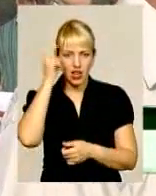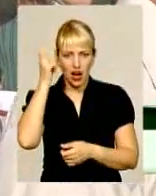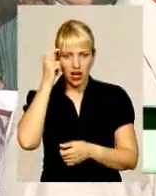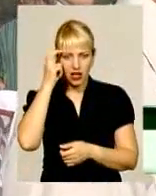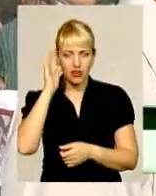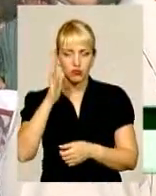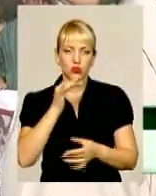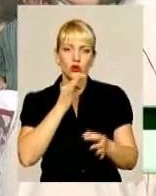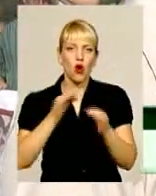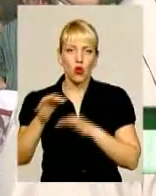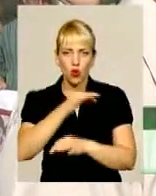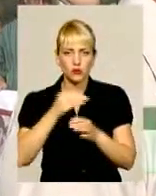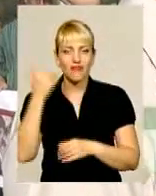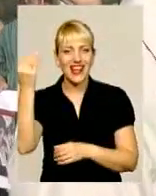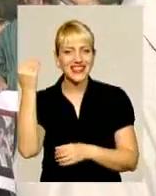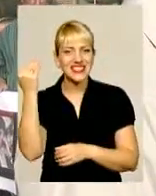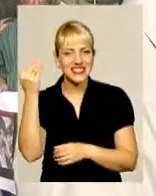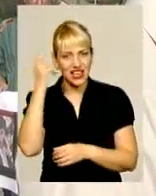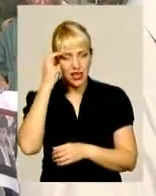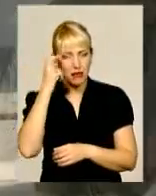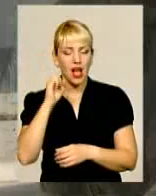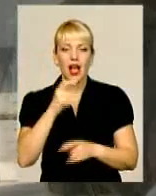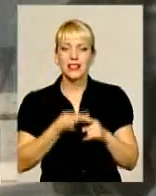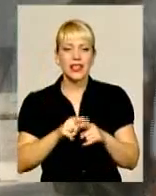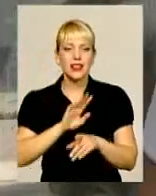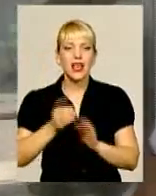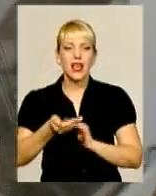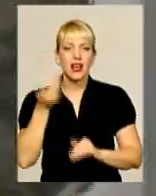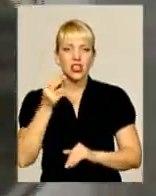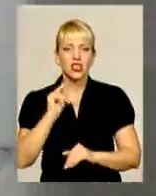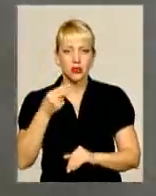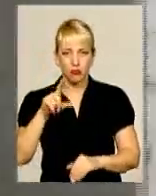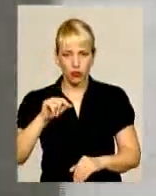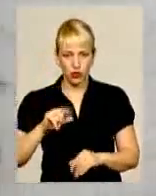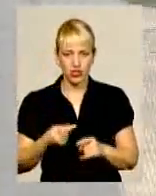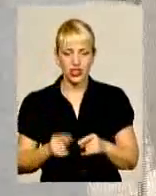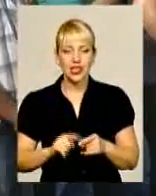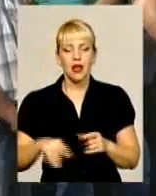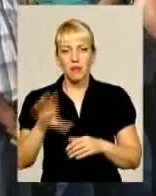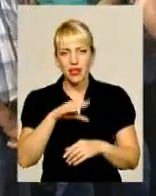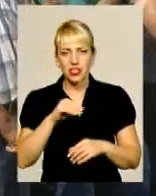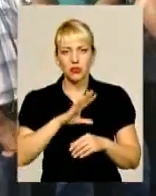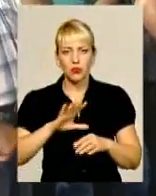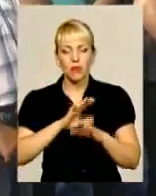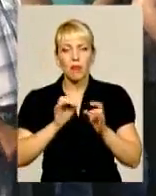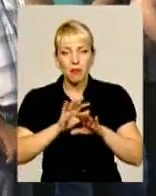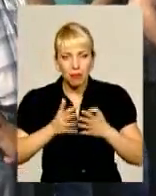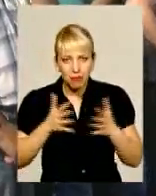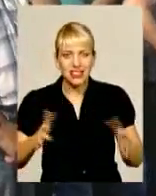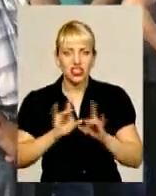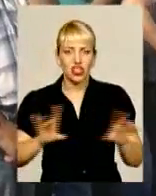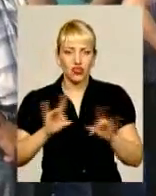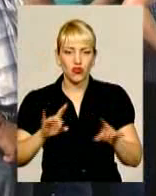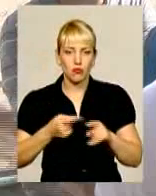розмовляти з ними. Але це на раніше понеділка. Більше інформації виніс від заступника директора голова Білогірської